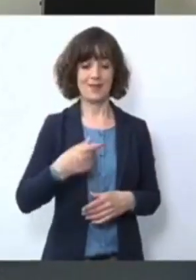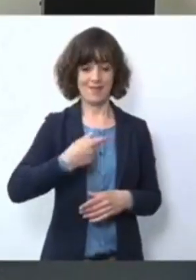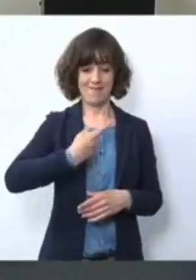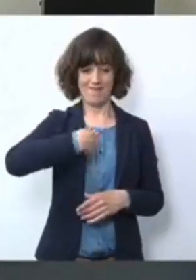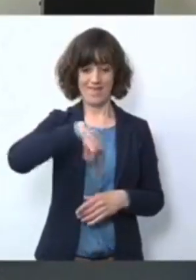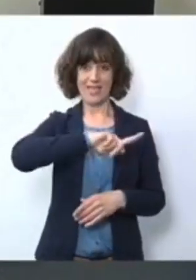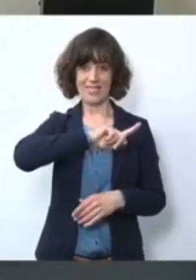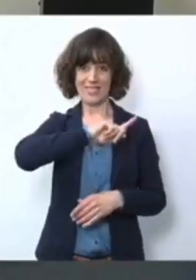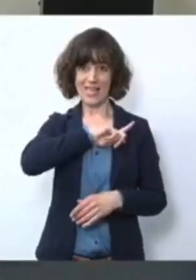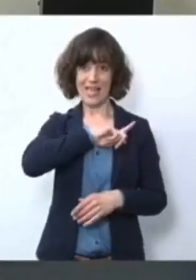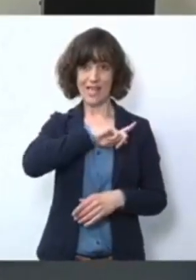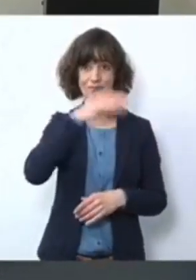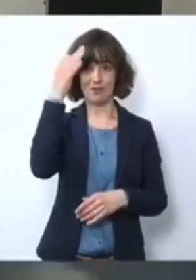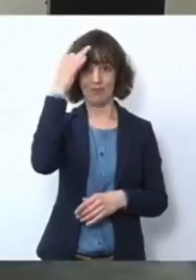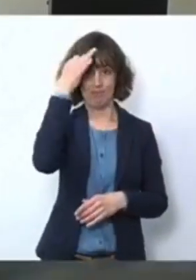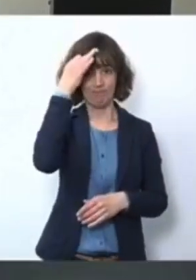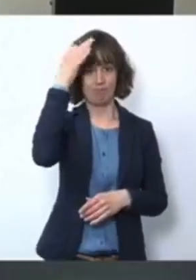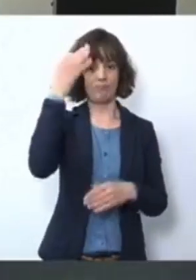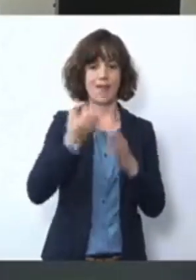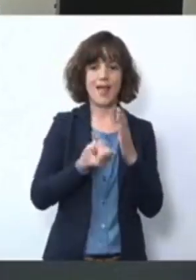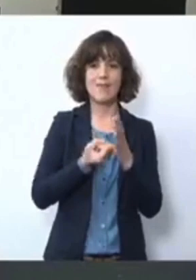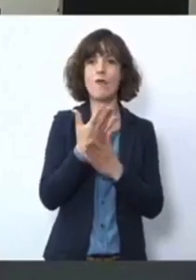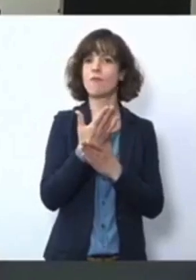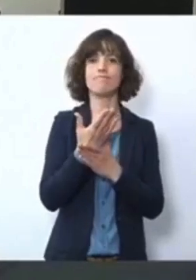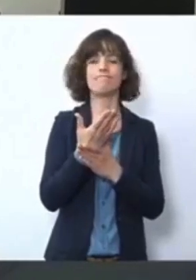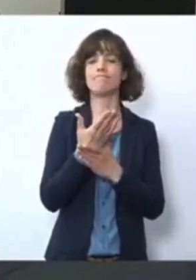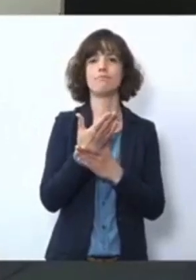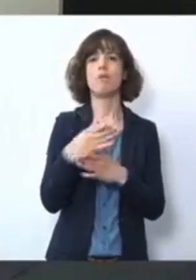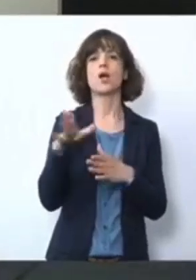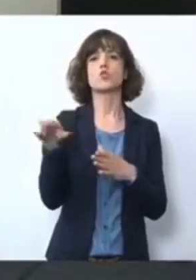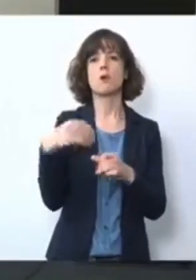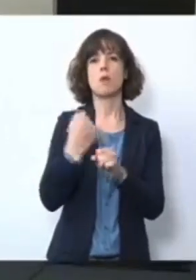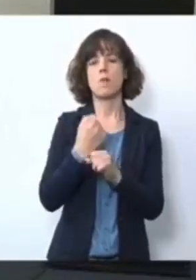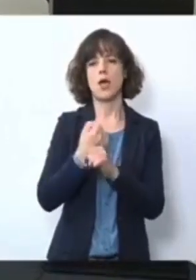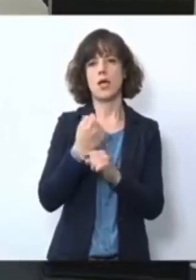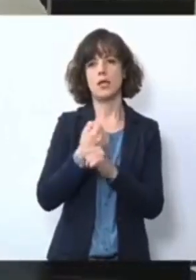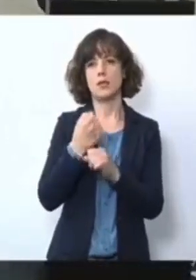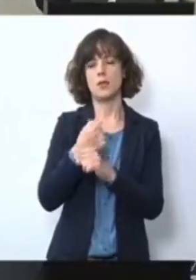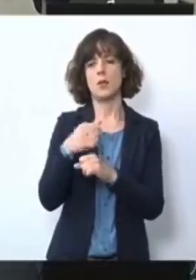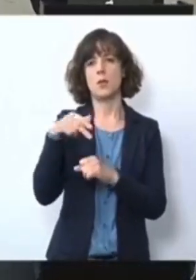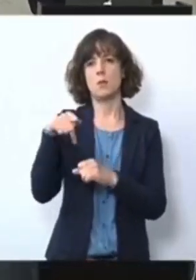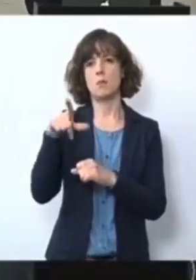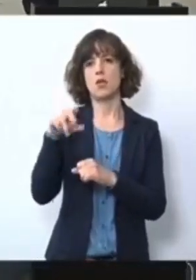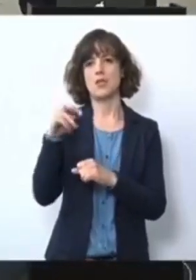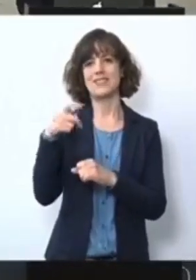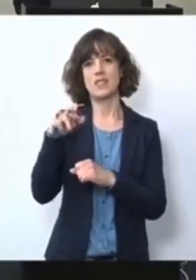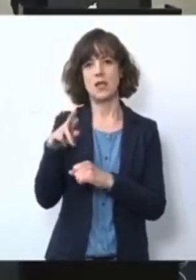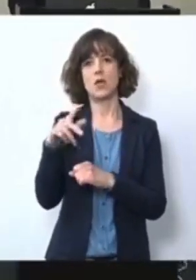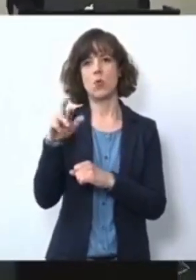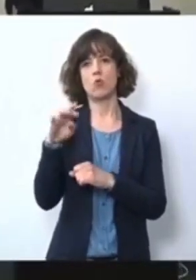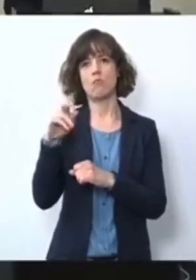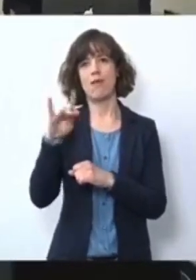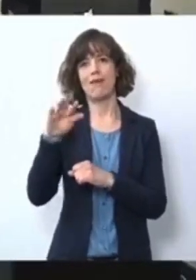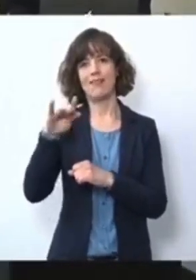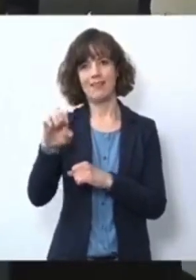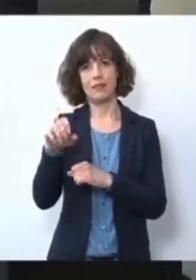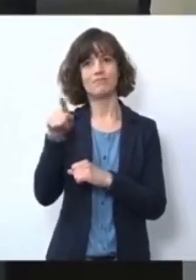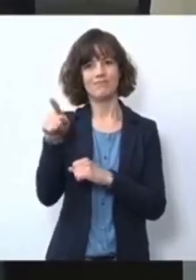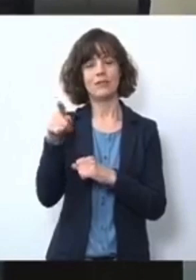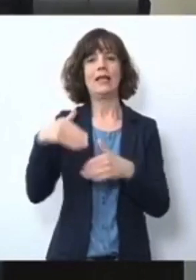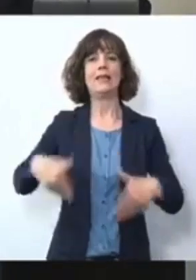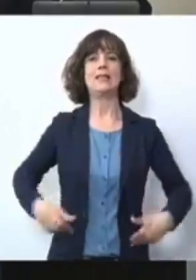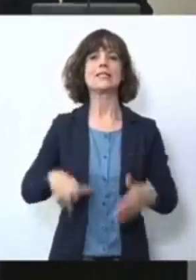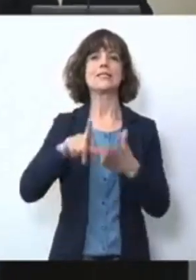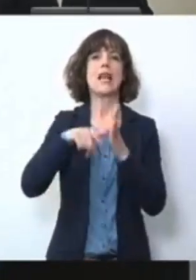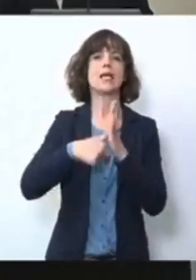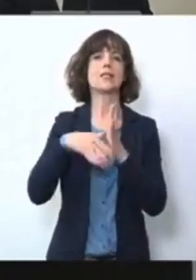selbst entworfen, sondern wir arbeiten mit Cluster Reply zusammen. Das ist der Dienstleister, der Microsoft verwendet, um diese